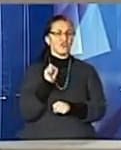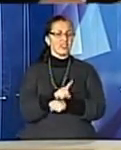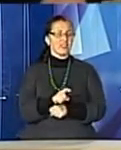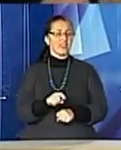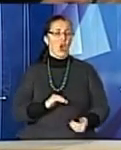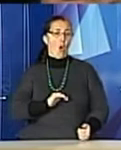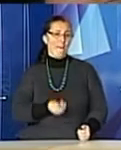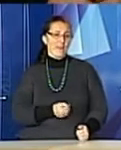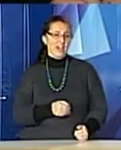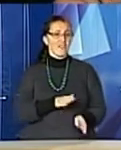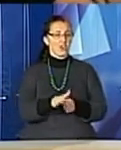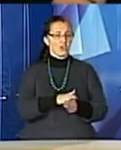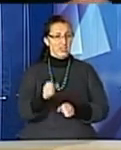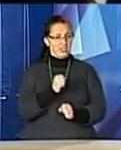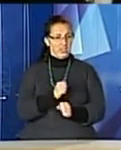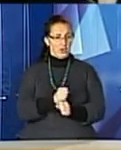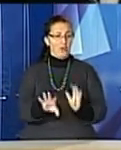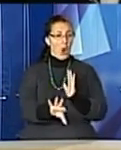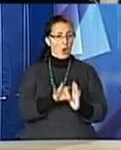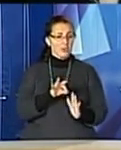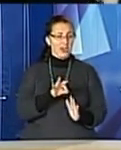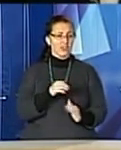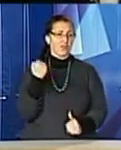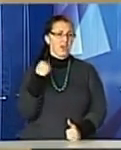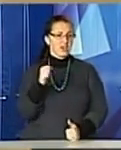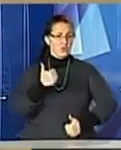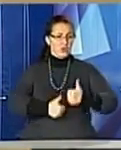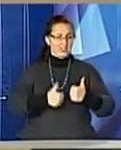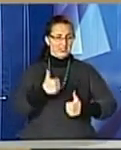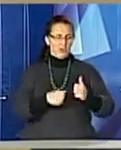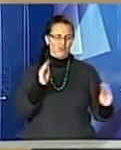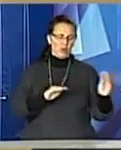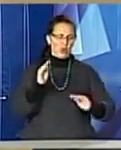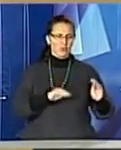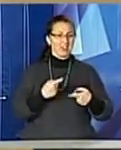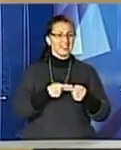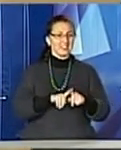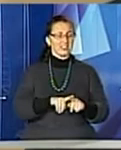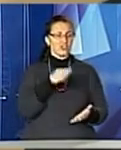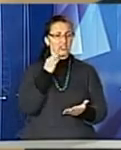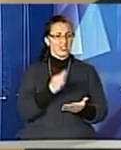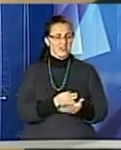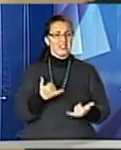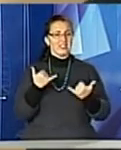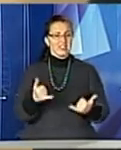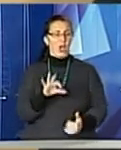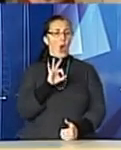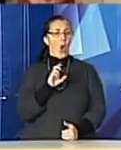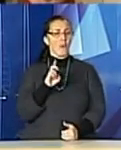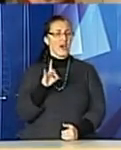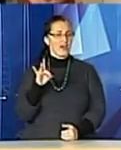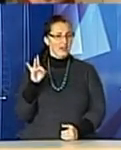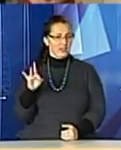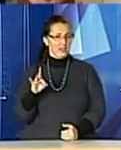-виконавиці. Обиратимуть переможця тендеру, формуватимуть технічні звіти для ЄБРР. Термін угоди –